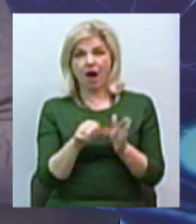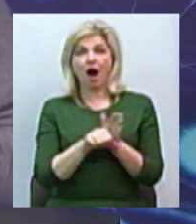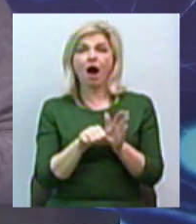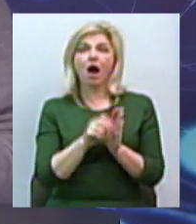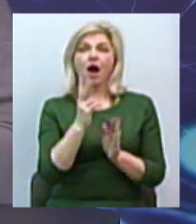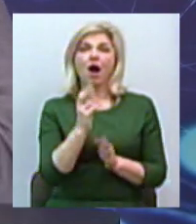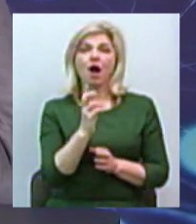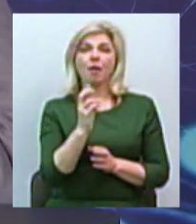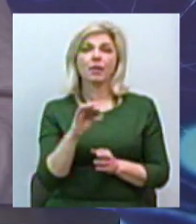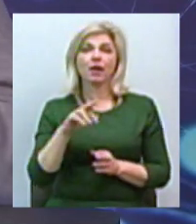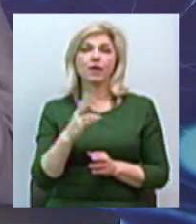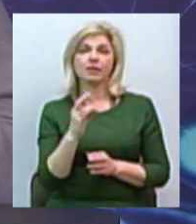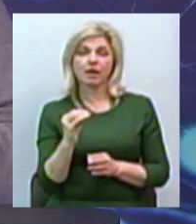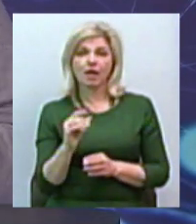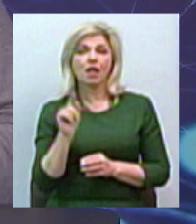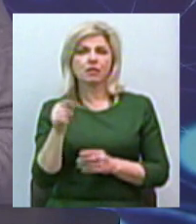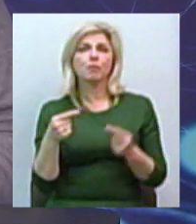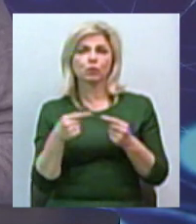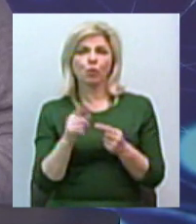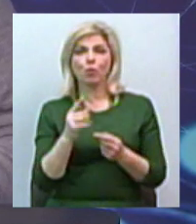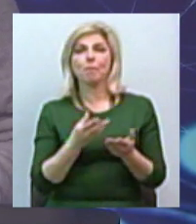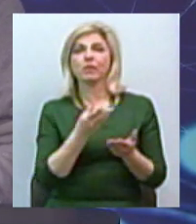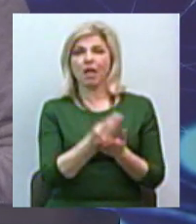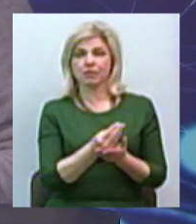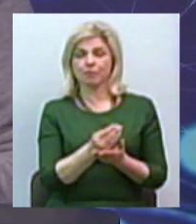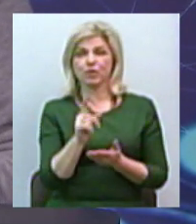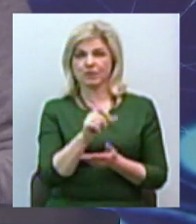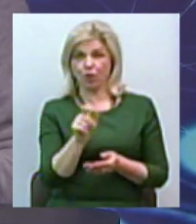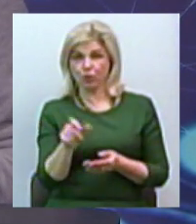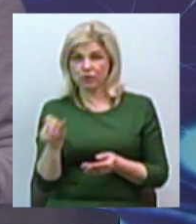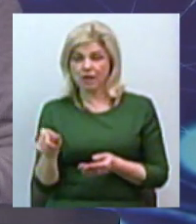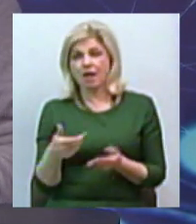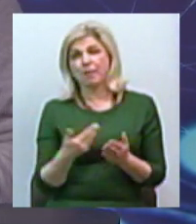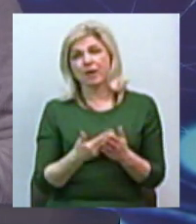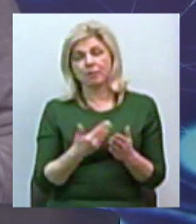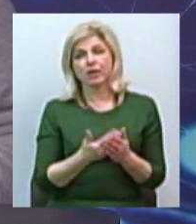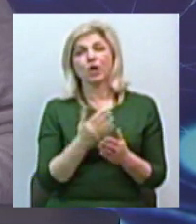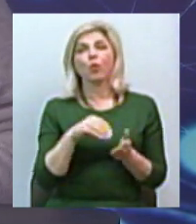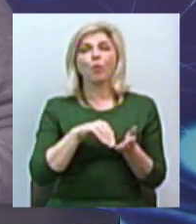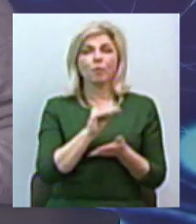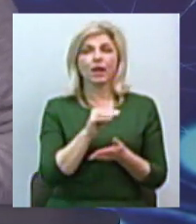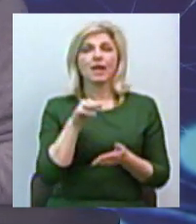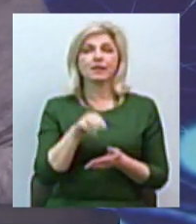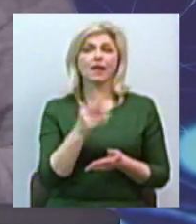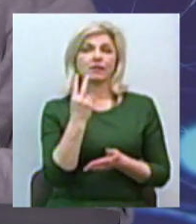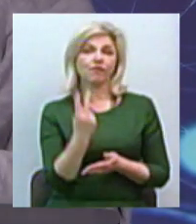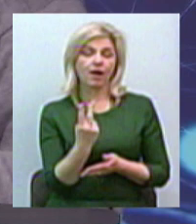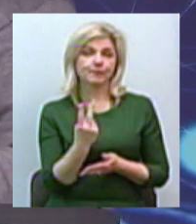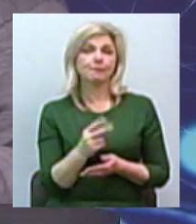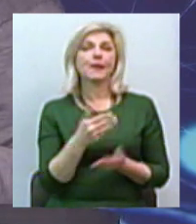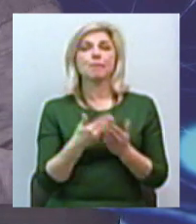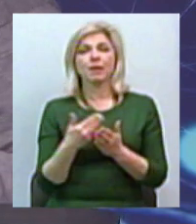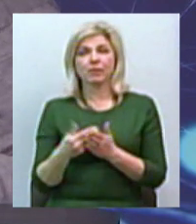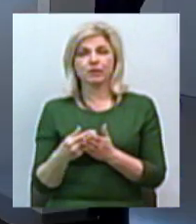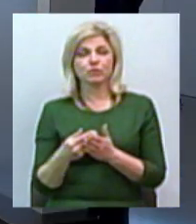там є точні цифри, бо ми платимо за абонента. А ось приблизно стільки купили собі Т2, ось приблизно